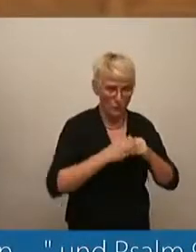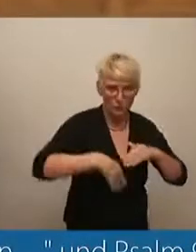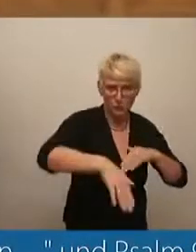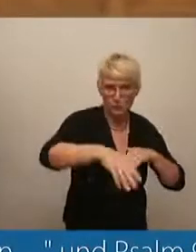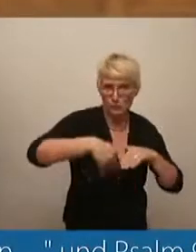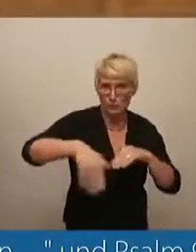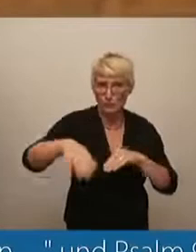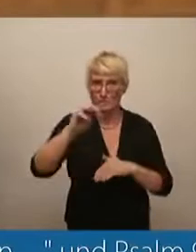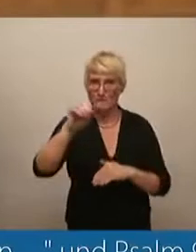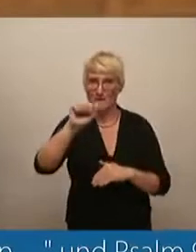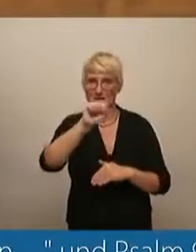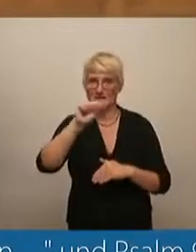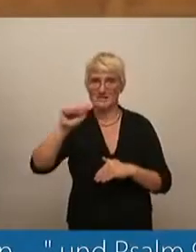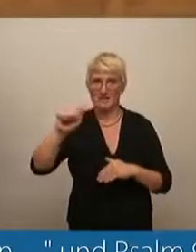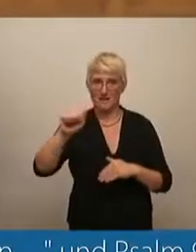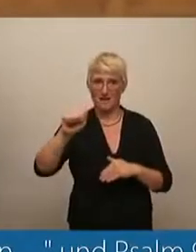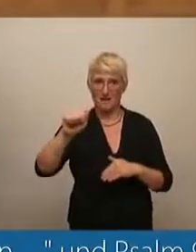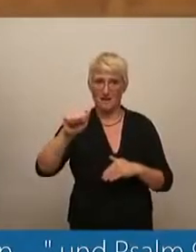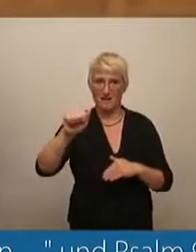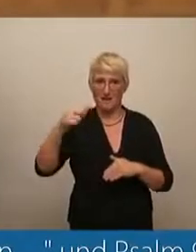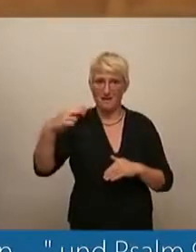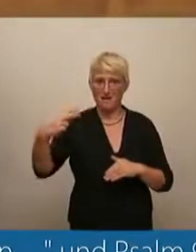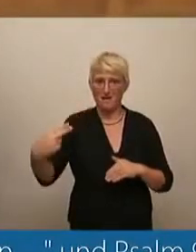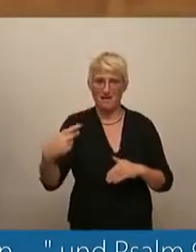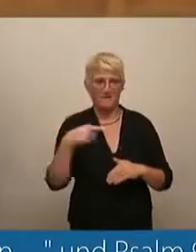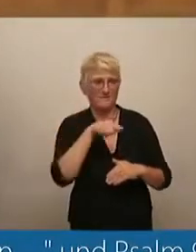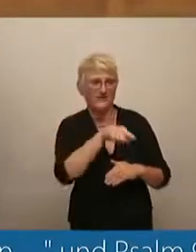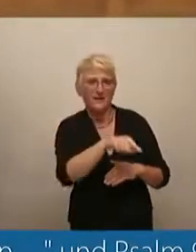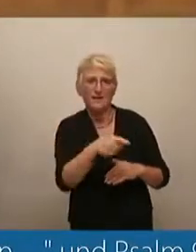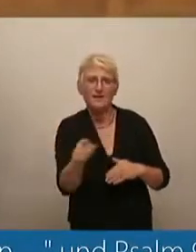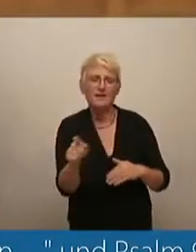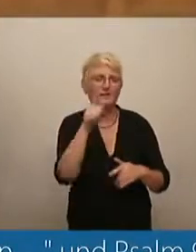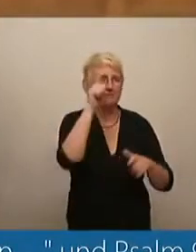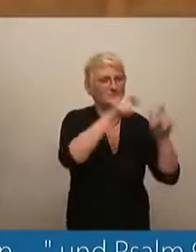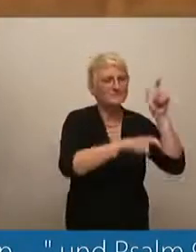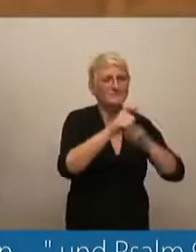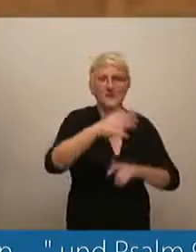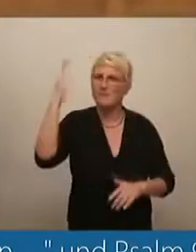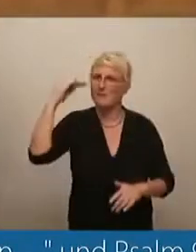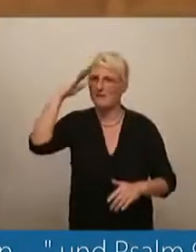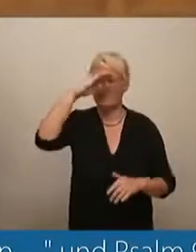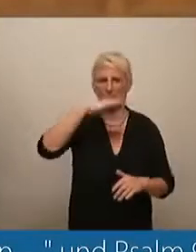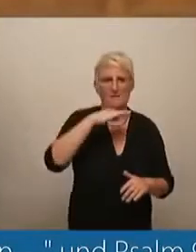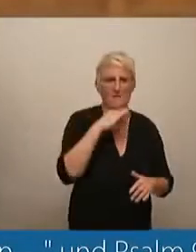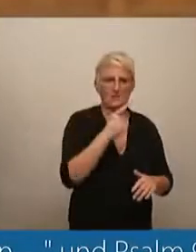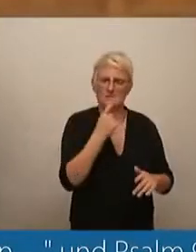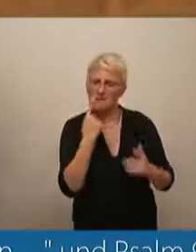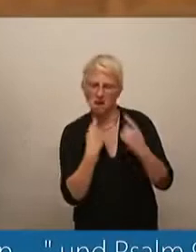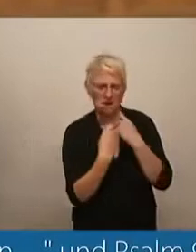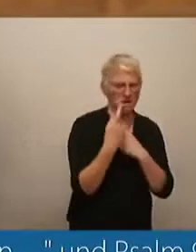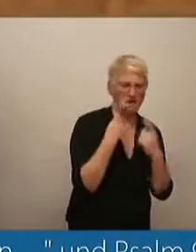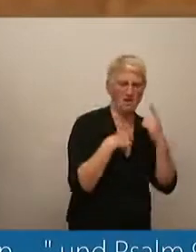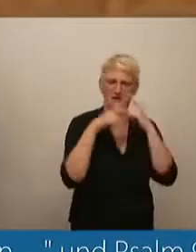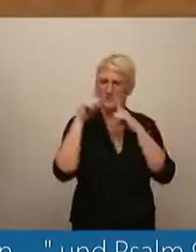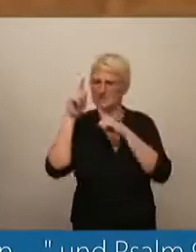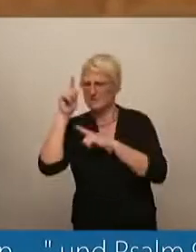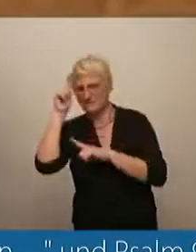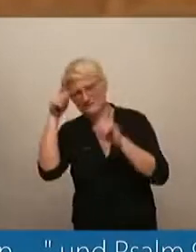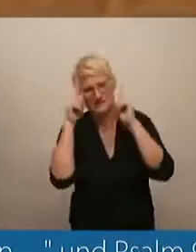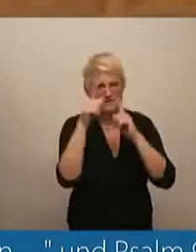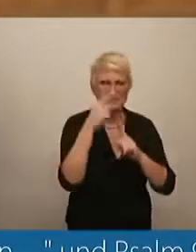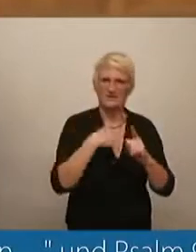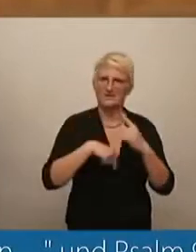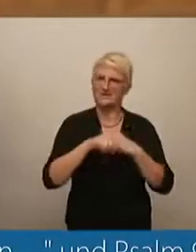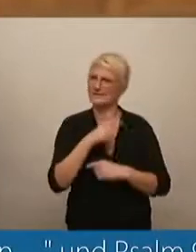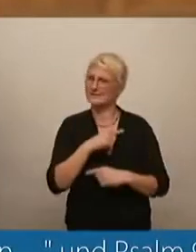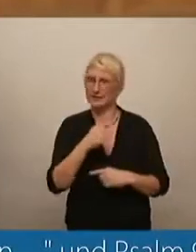Massa. Dort haben eure Väter mich versucht, sie haben mich auf